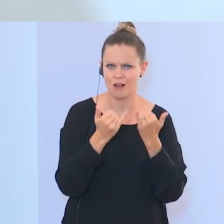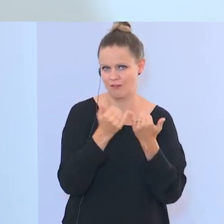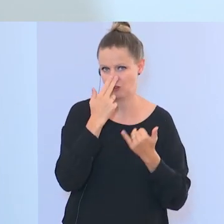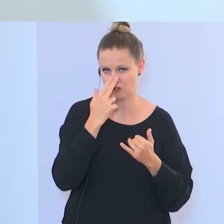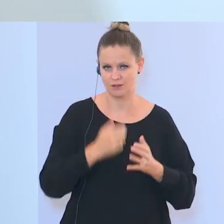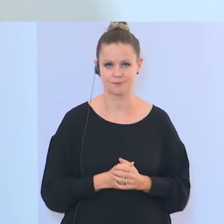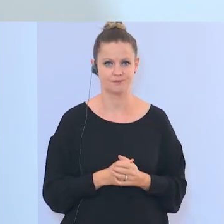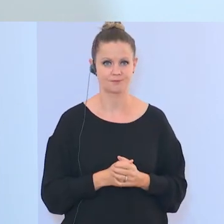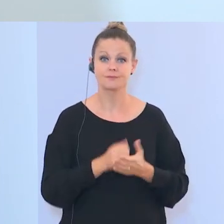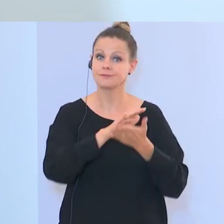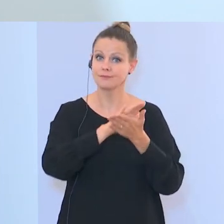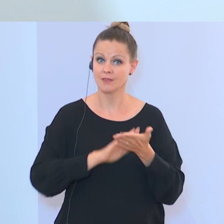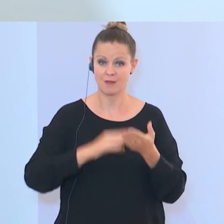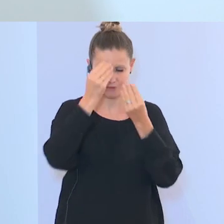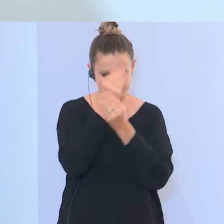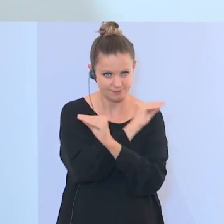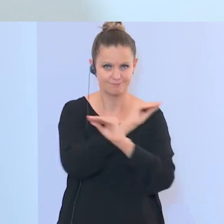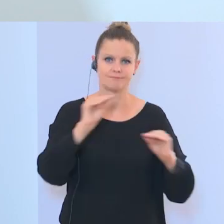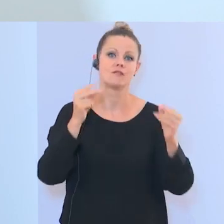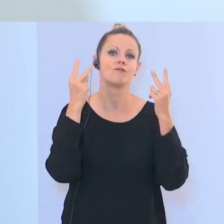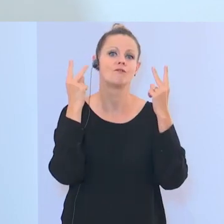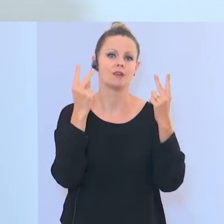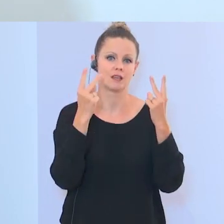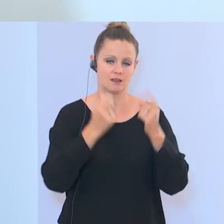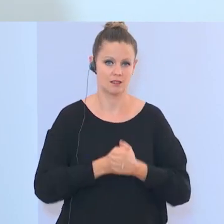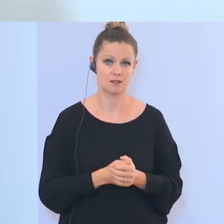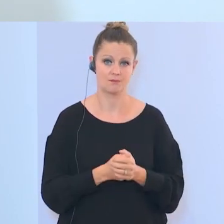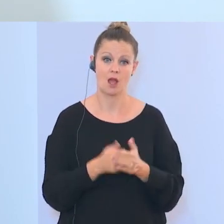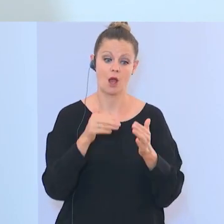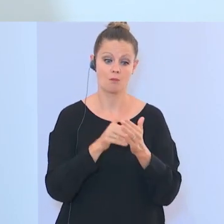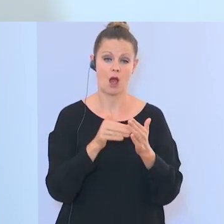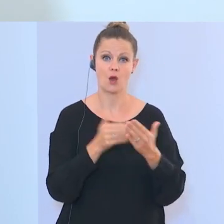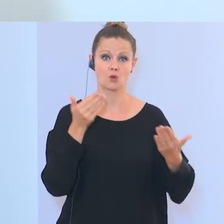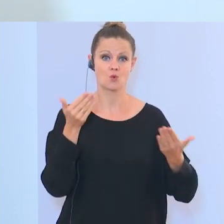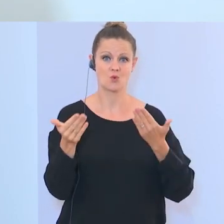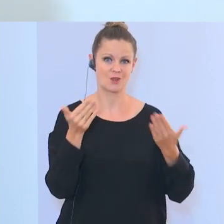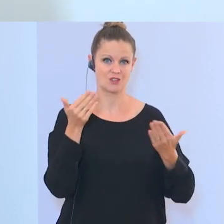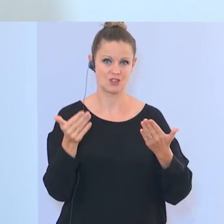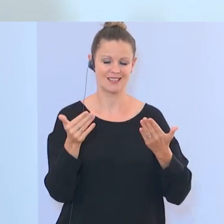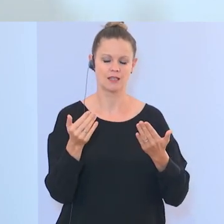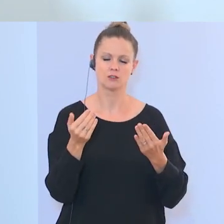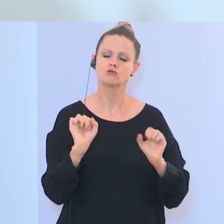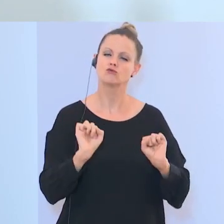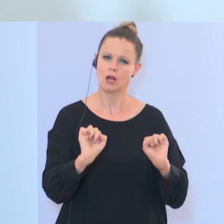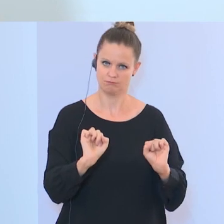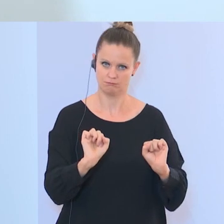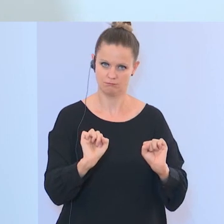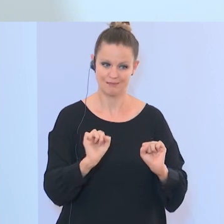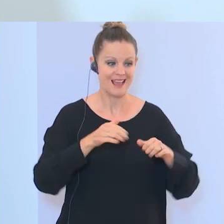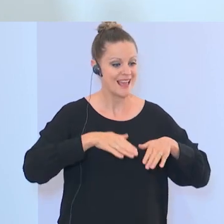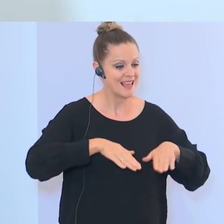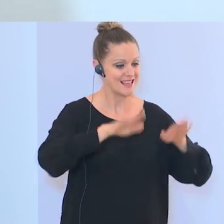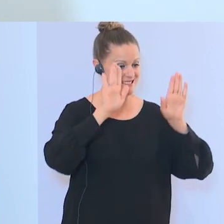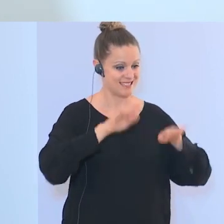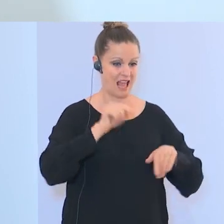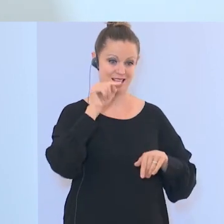eines ganz wichtig zu betonen. Man muss unterscheiden immer zwischen dem Islam